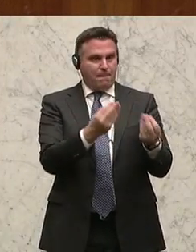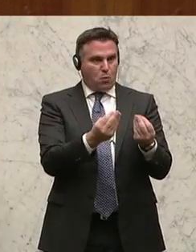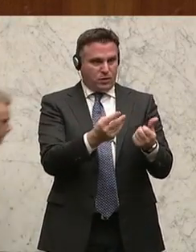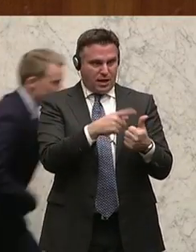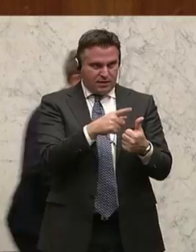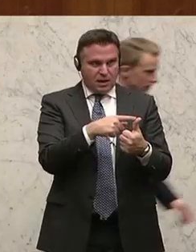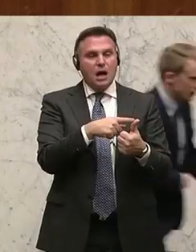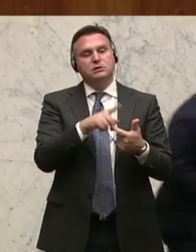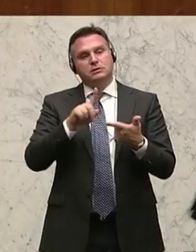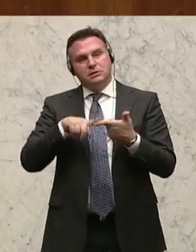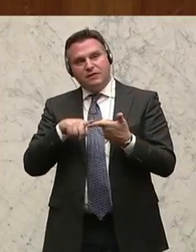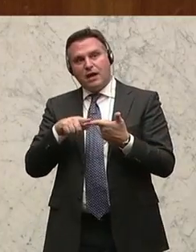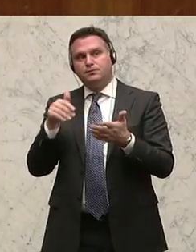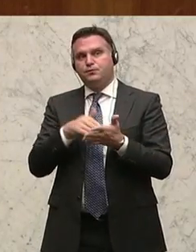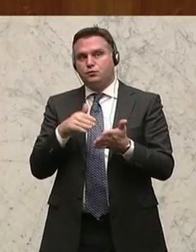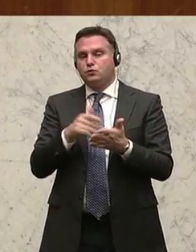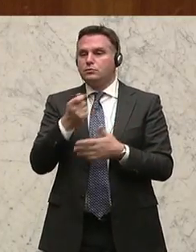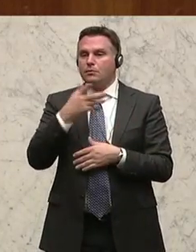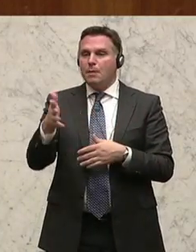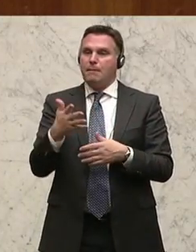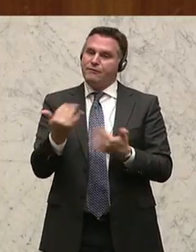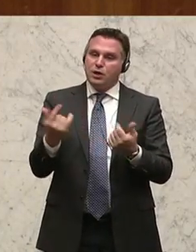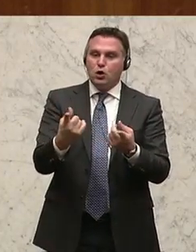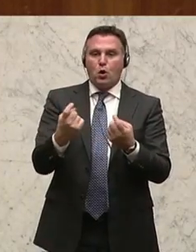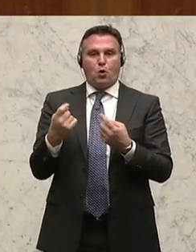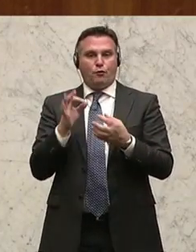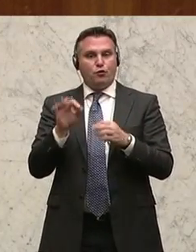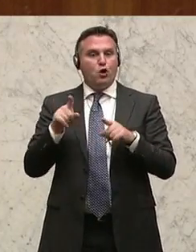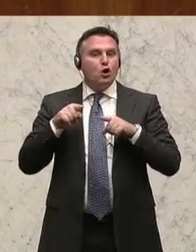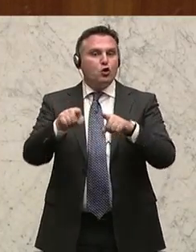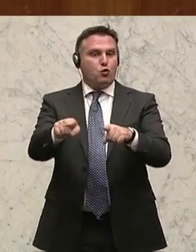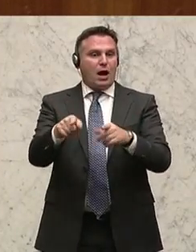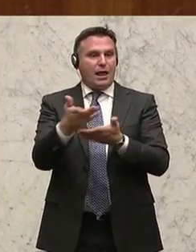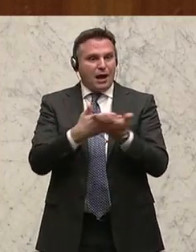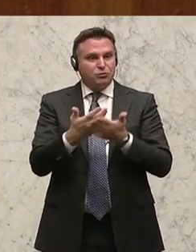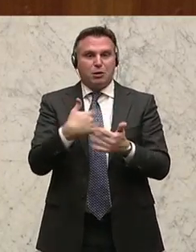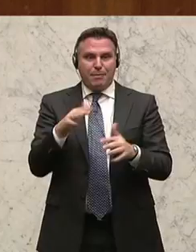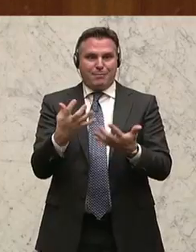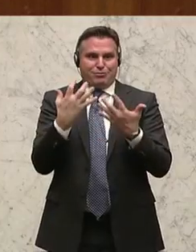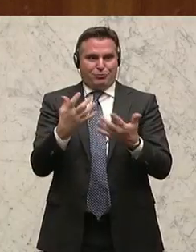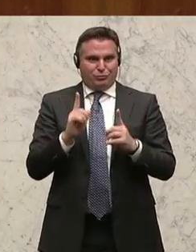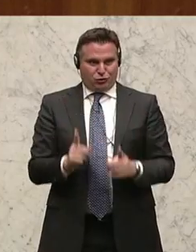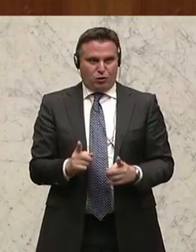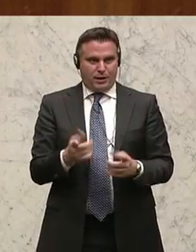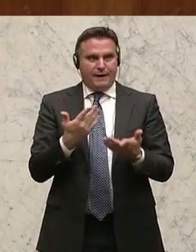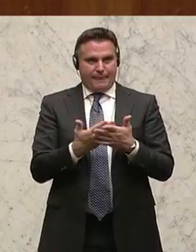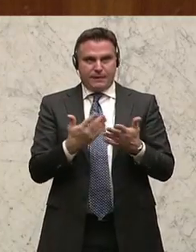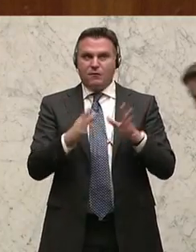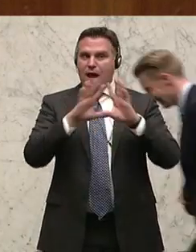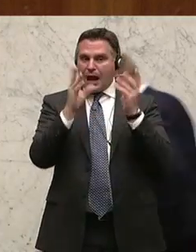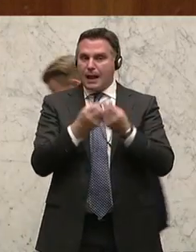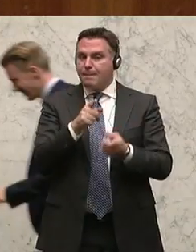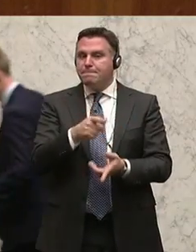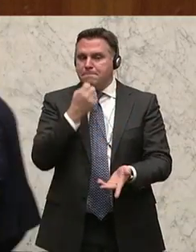Und andererseits natürlich auch müssen wir noch ein paar Anreize schaffen, um die duale Ausbildung noch attraktiver zu machen. Summa summarum, denke ich, ist der